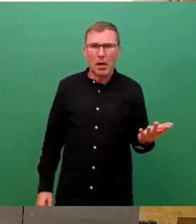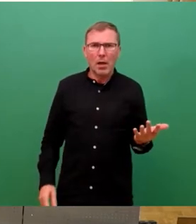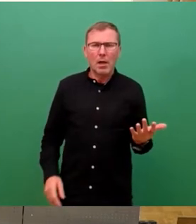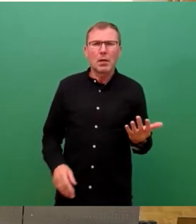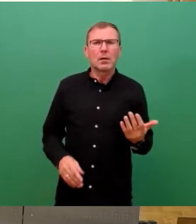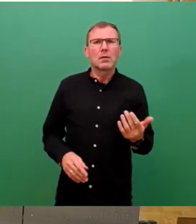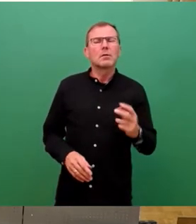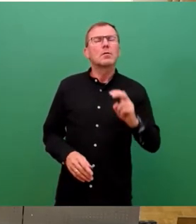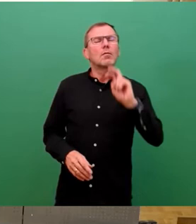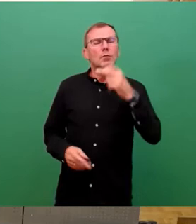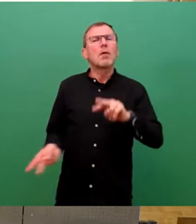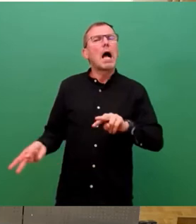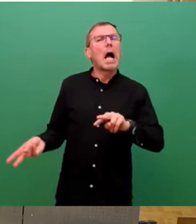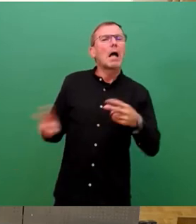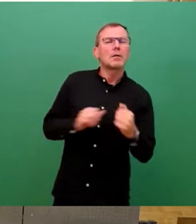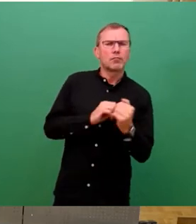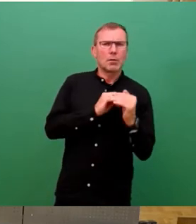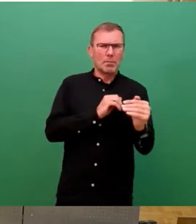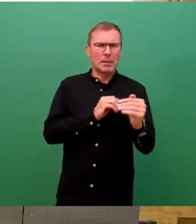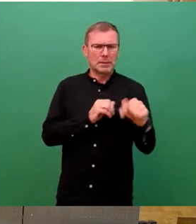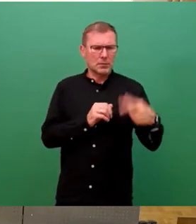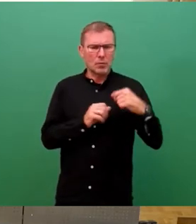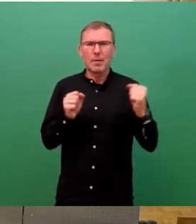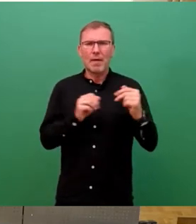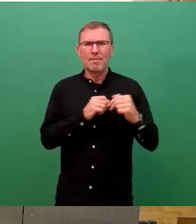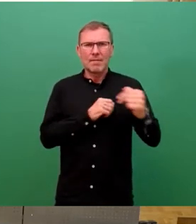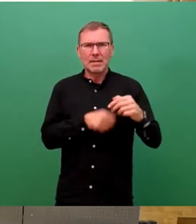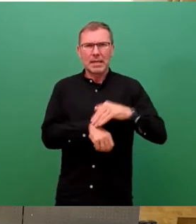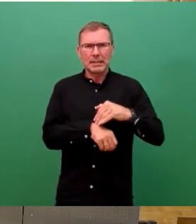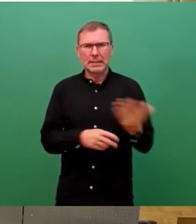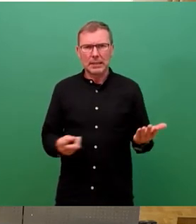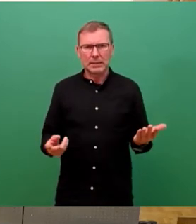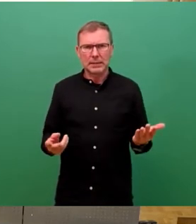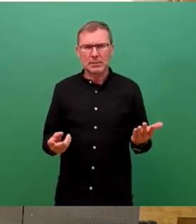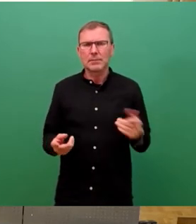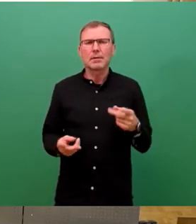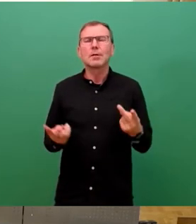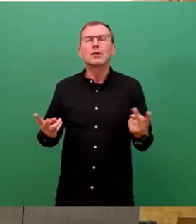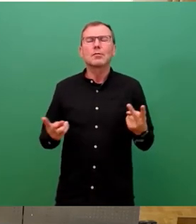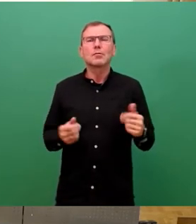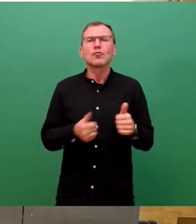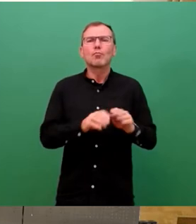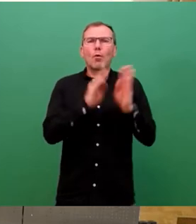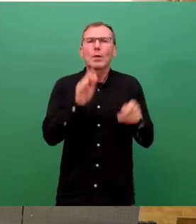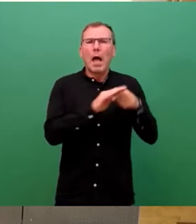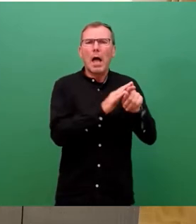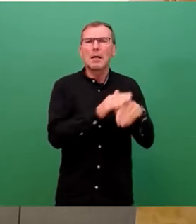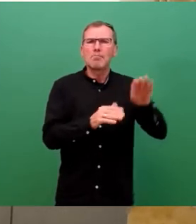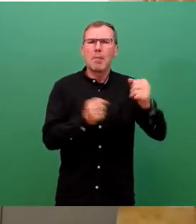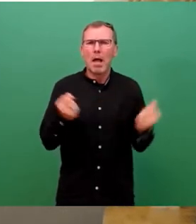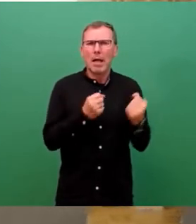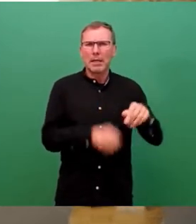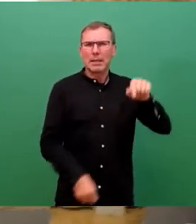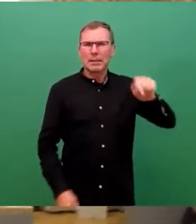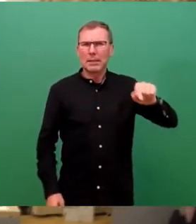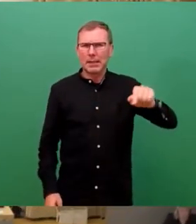Alternativsportplätze sind, jetzt kommen wir ja bald in die Wintersaison, das sind sowieso dann eher auch die Sporthallen, die Orte, in